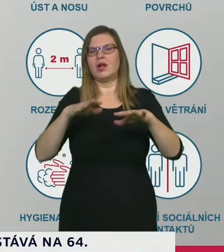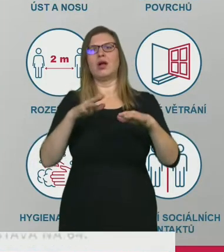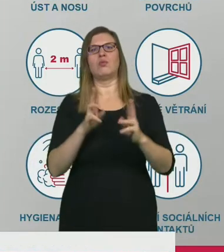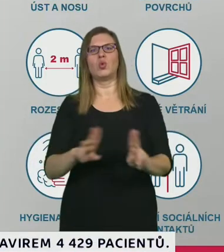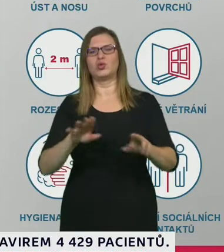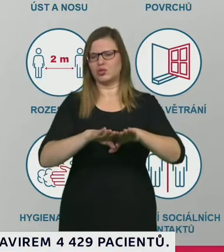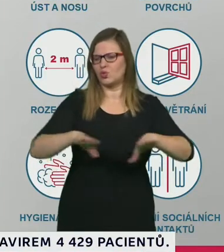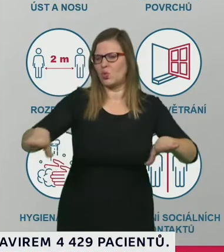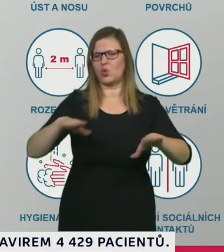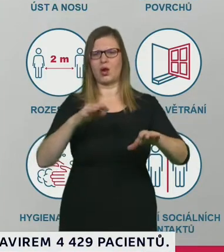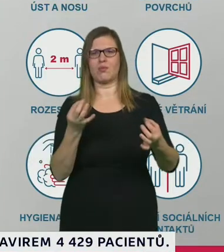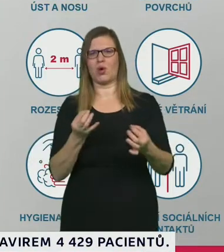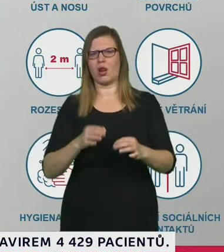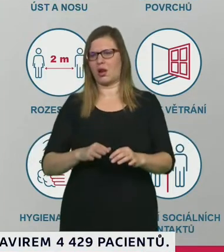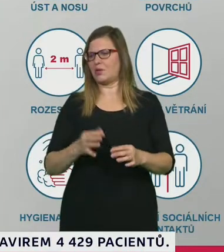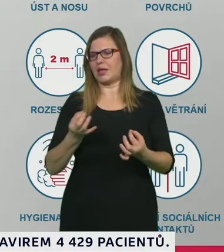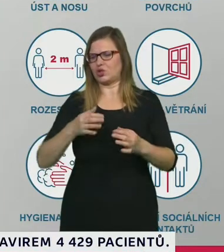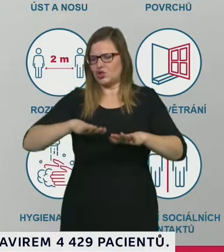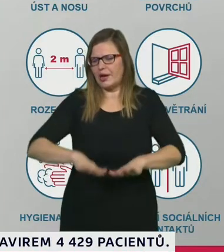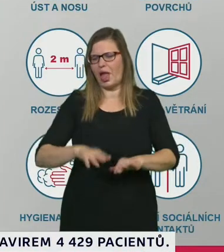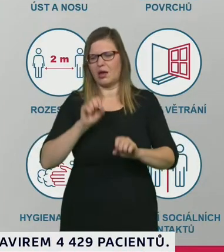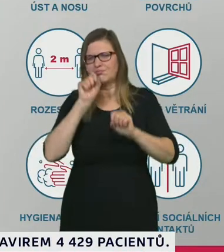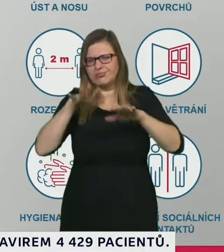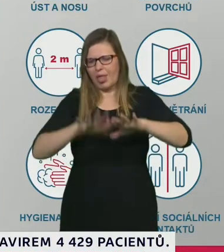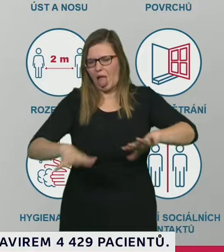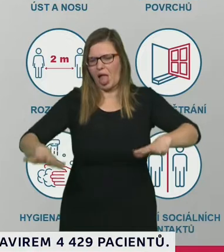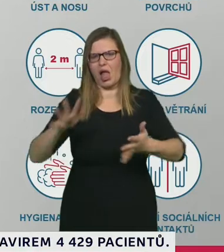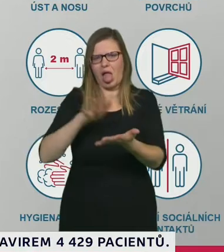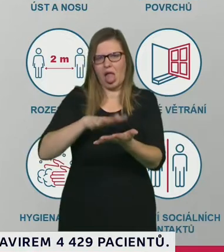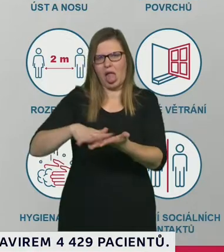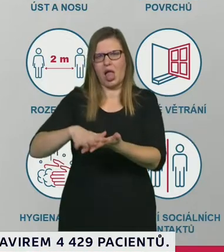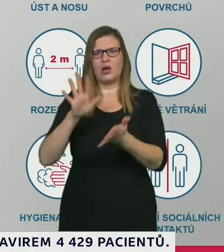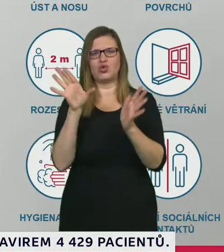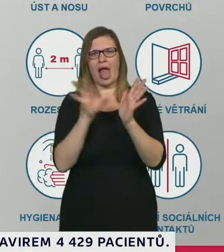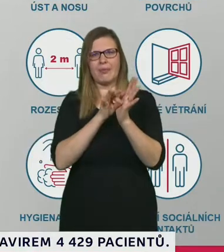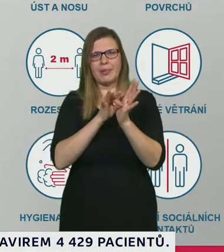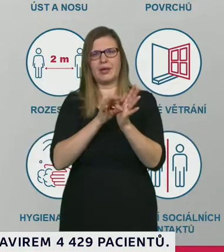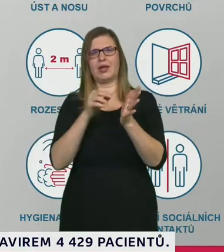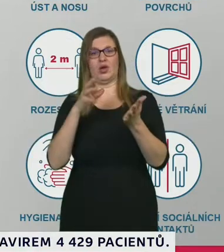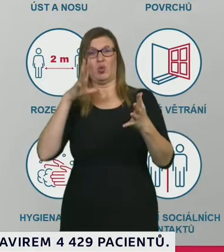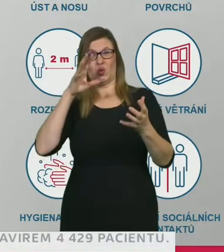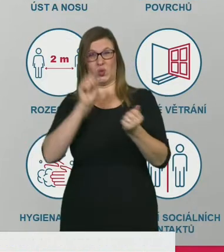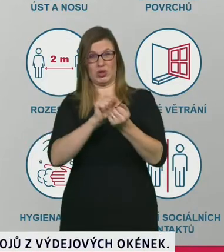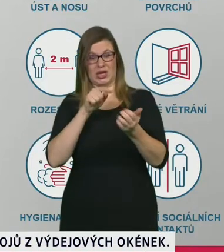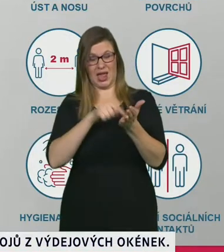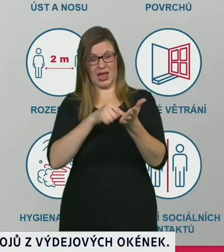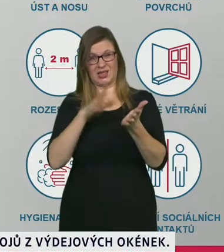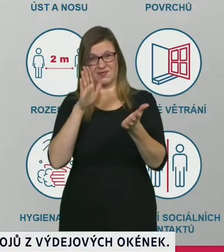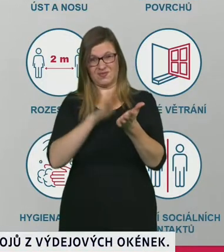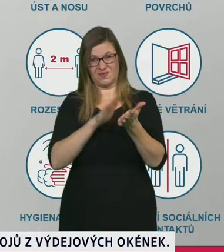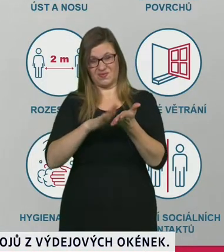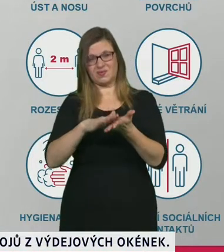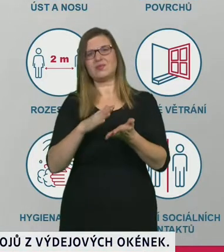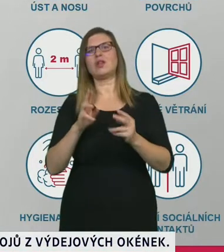dojít následně k vdechnutí tohoto prachu anebo k dotyku s tím kontaminovaným špinavým infekčním